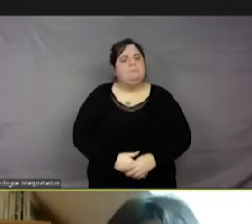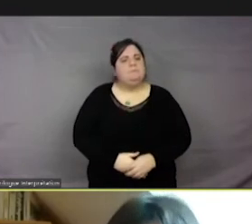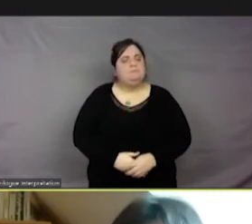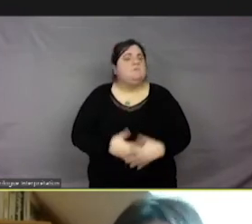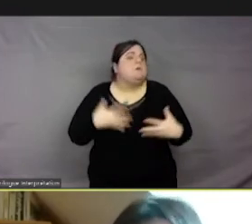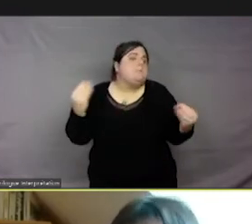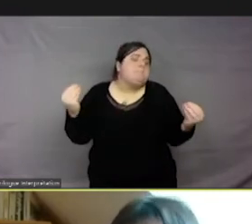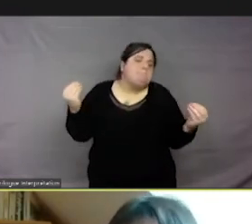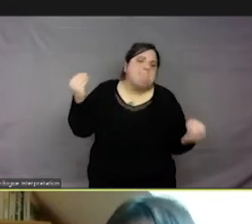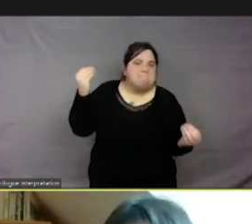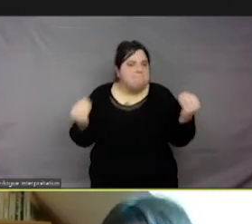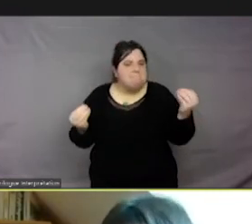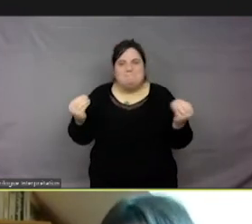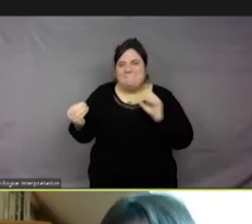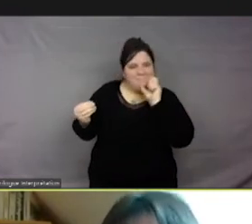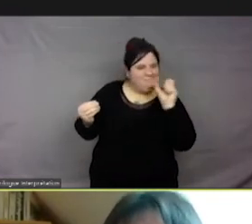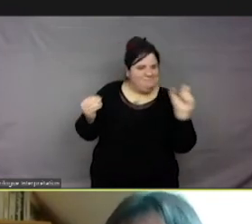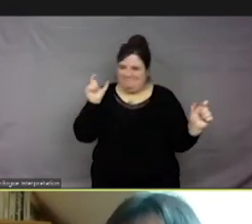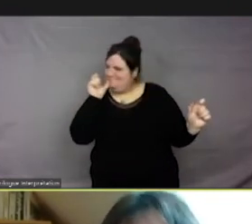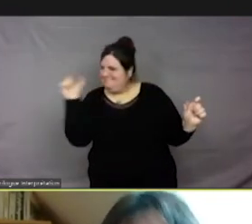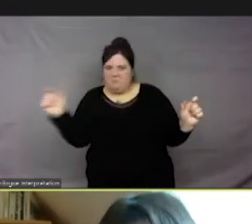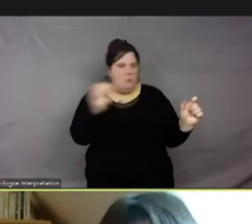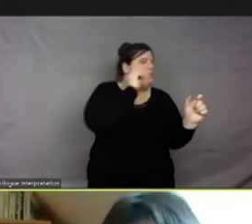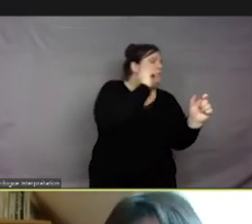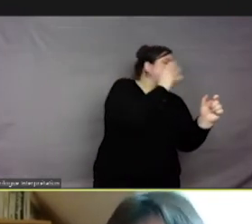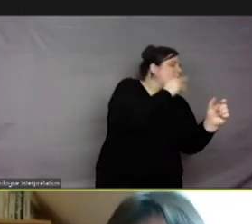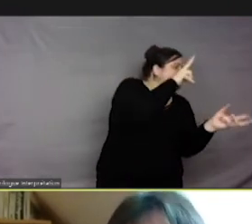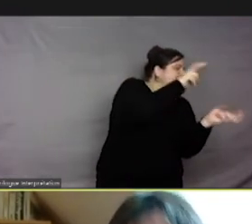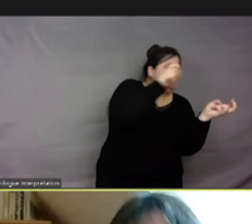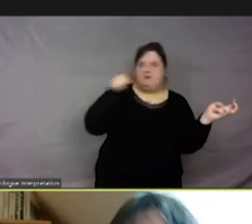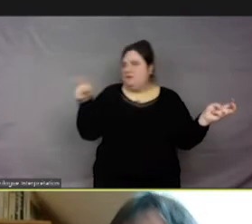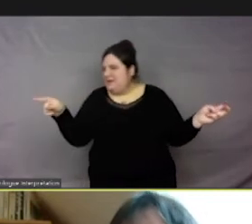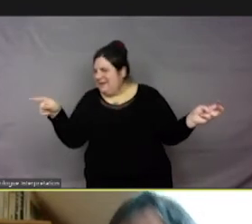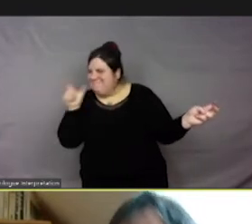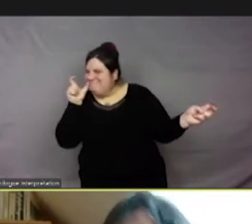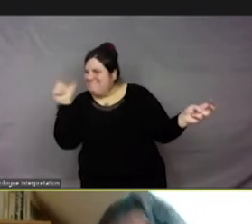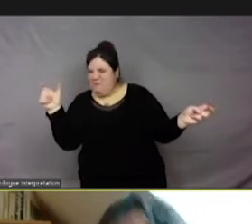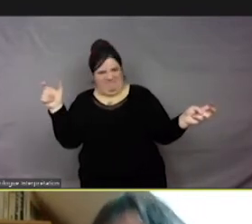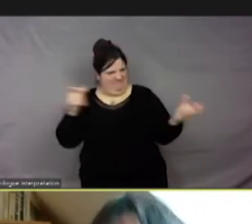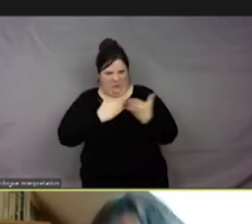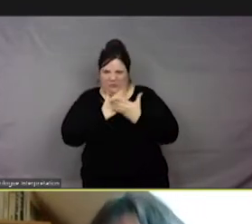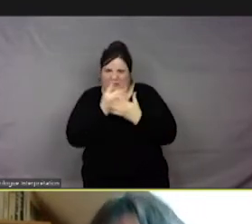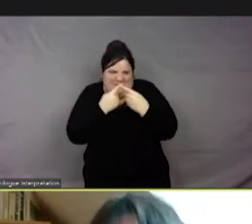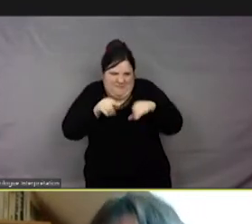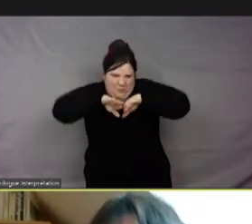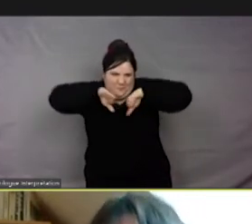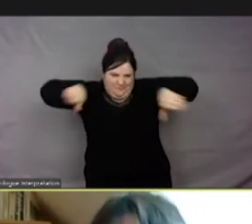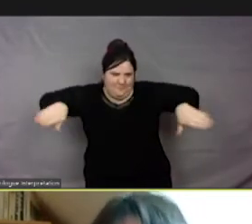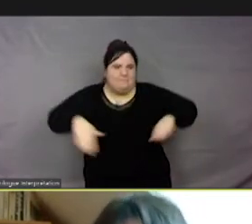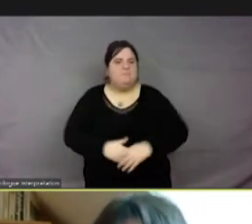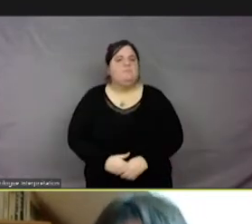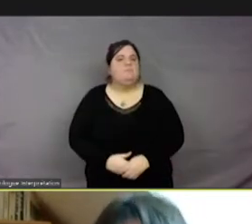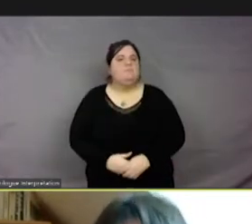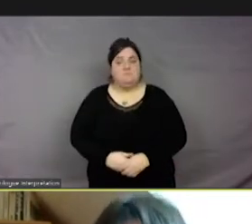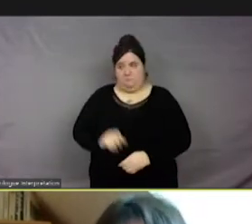à fait dans la même signification qu'avec le mot « sensible ». Alors, le mot « sentience »,